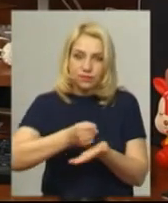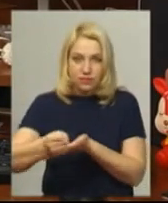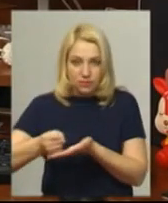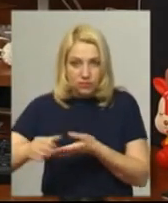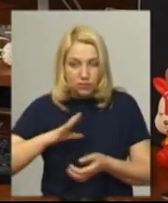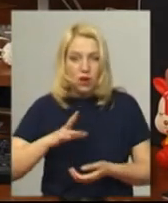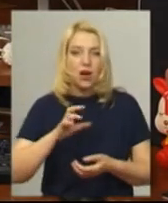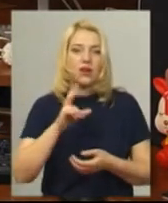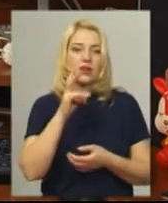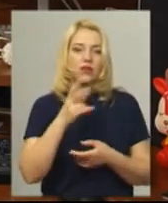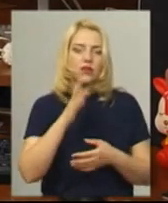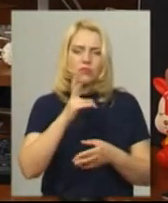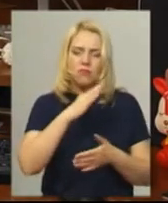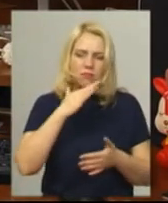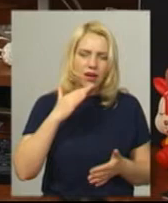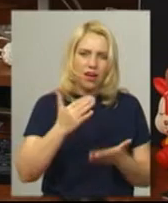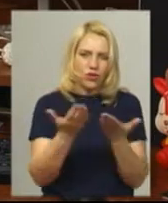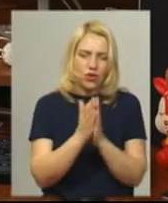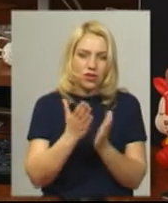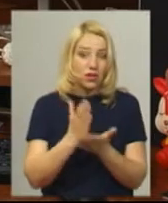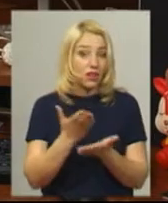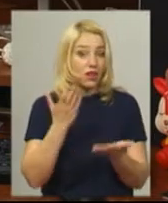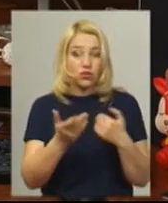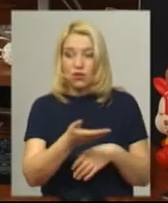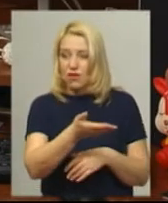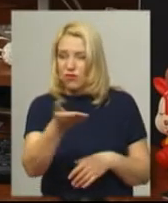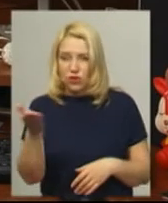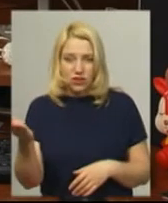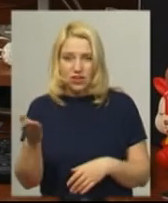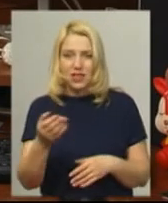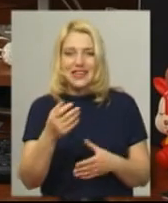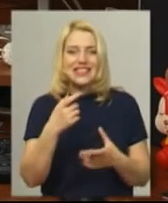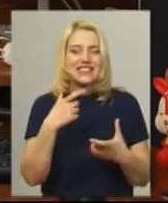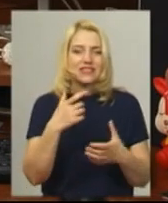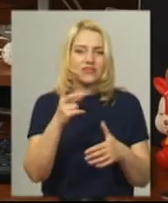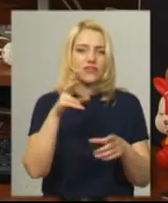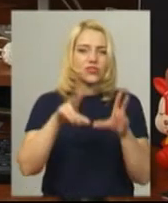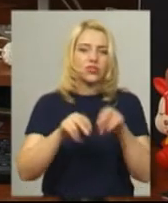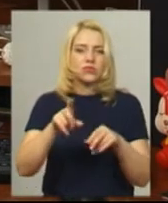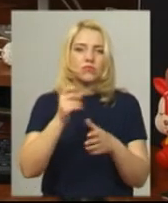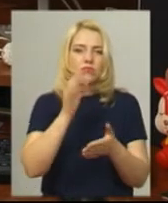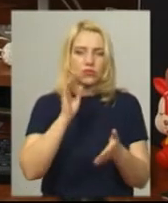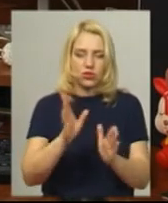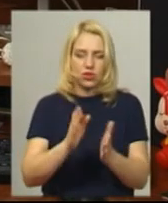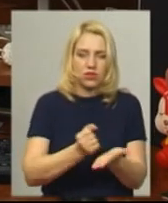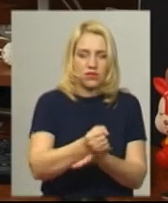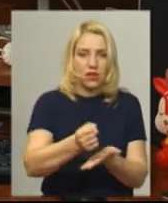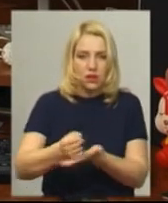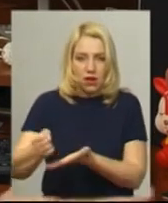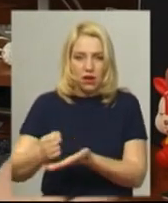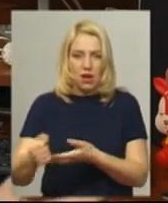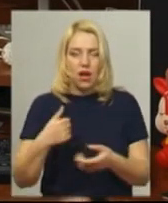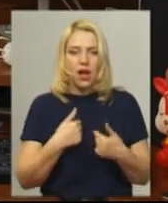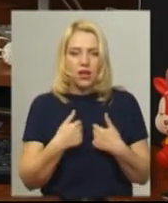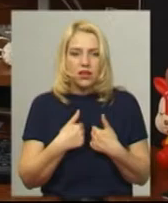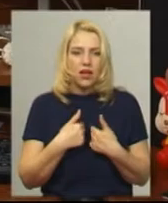Такі, в яких вже є багато книжок. І я думала, боже, якщо вони серед номінантів, то на що можу я претендувати? Там максимум на якусь спецвідзнаку, там